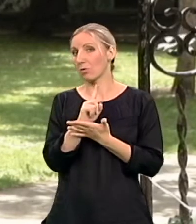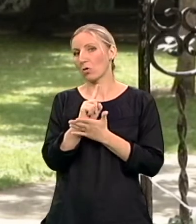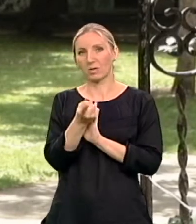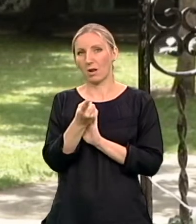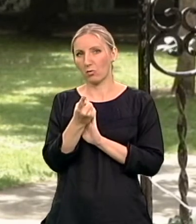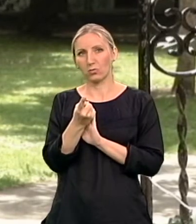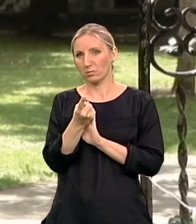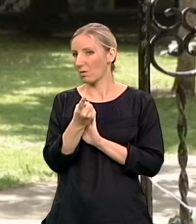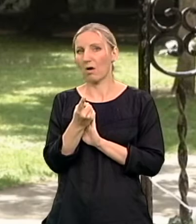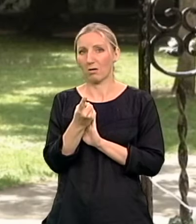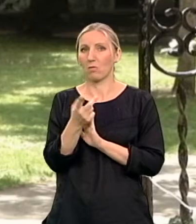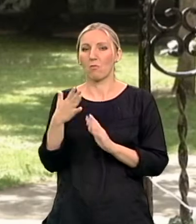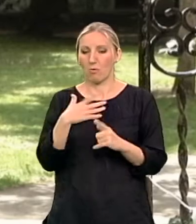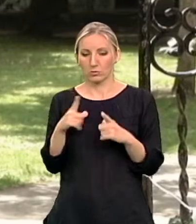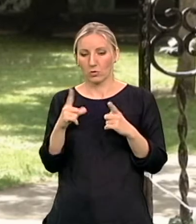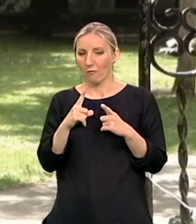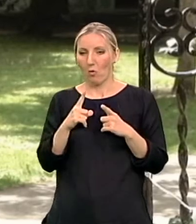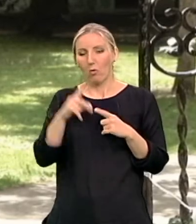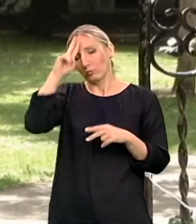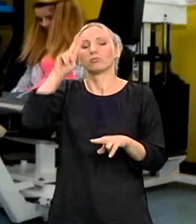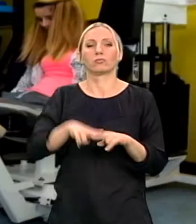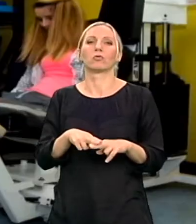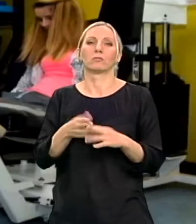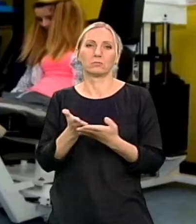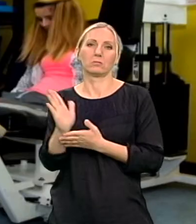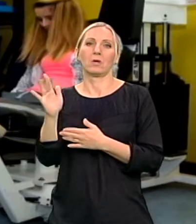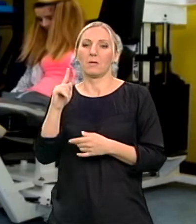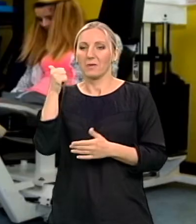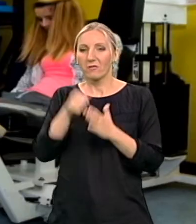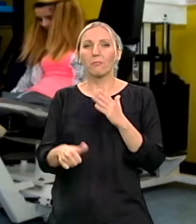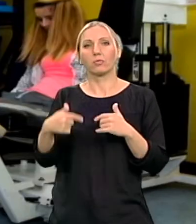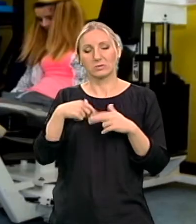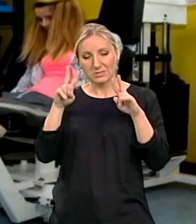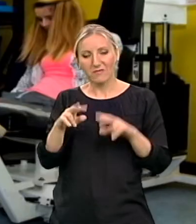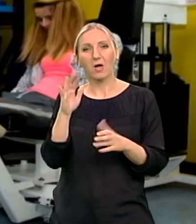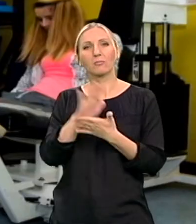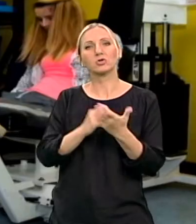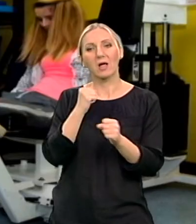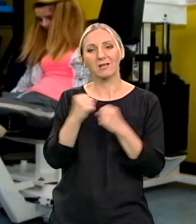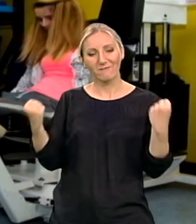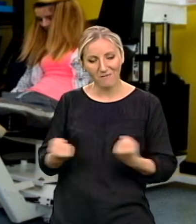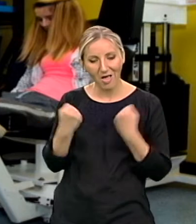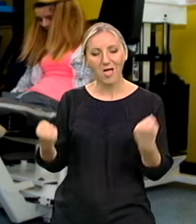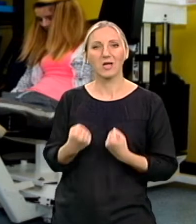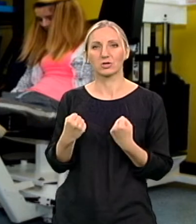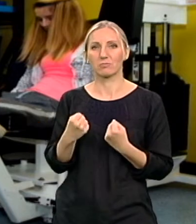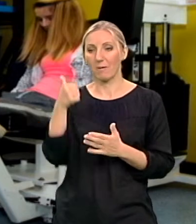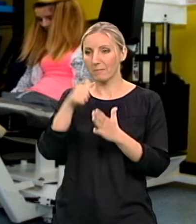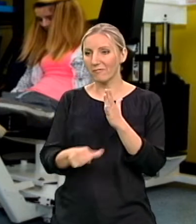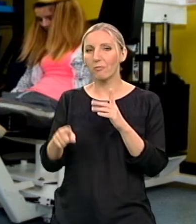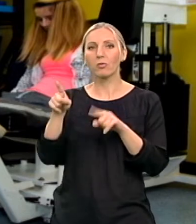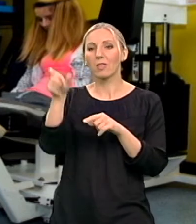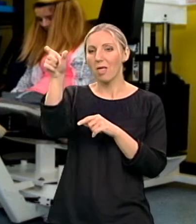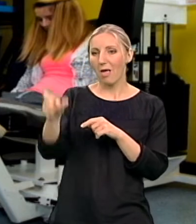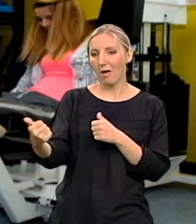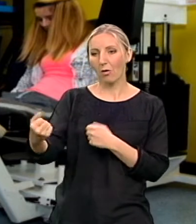u mom životu. Jer sam po prvi put počela da zaista radim neke vežbe. Po prvi put je neko sa mnom radio na način